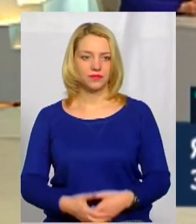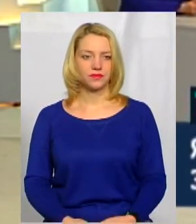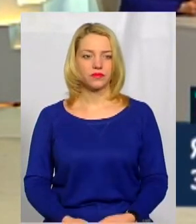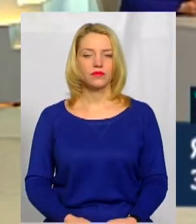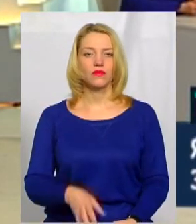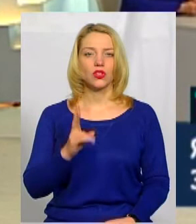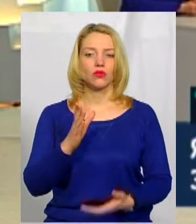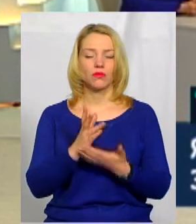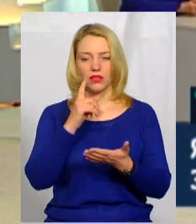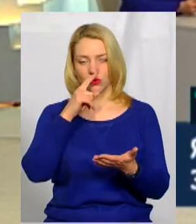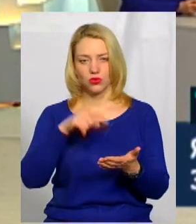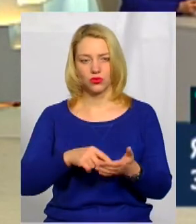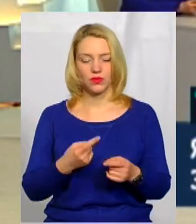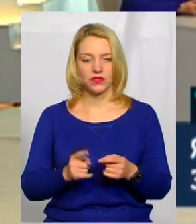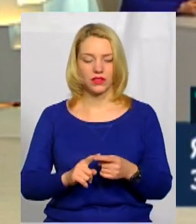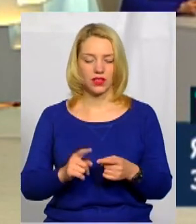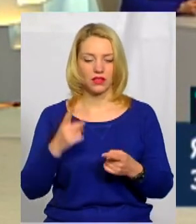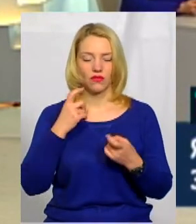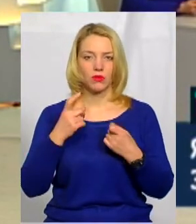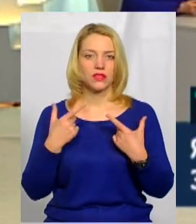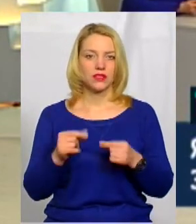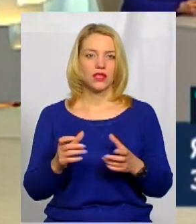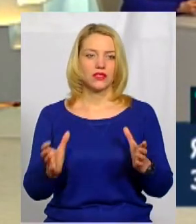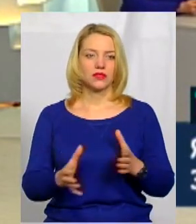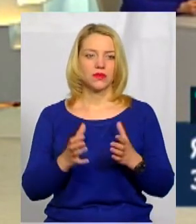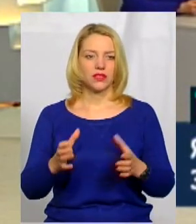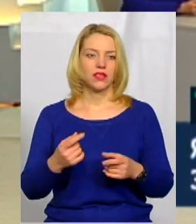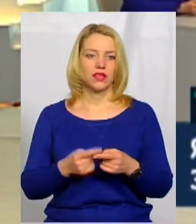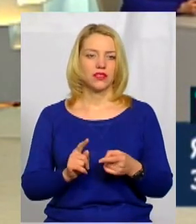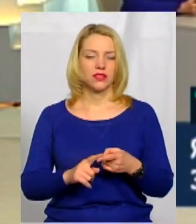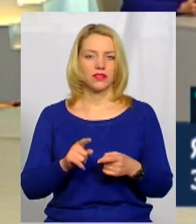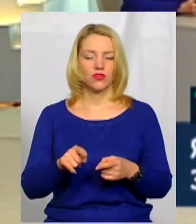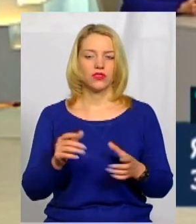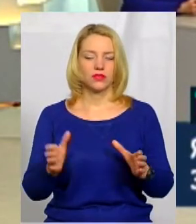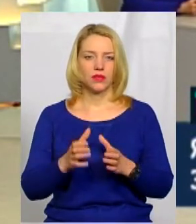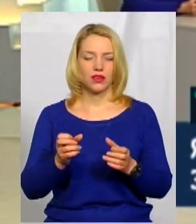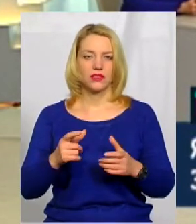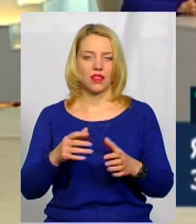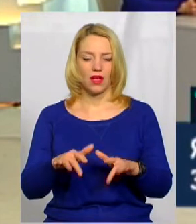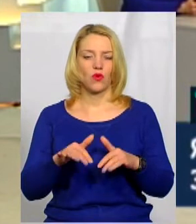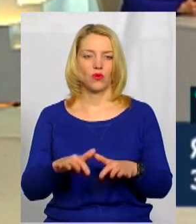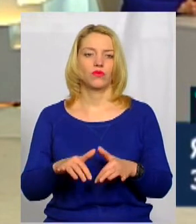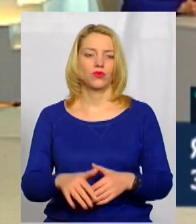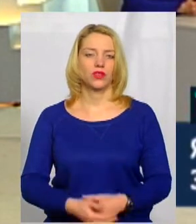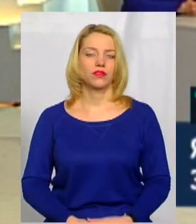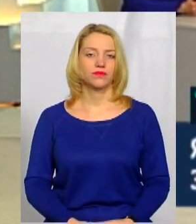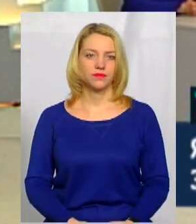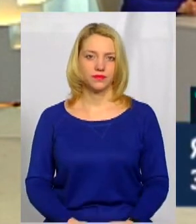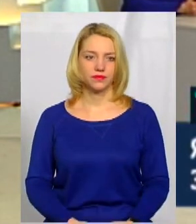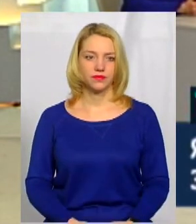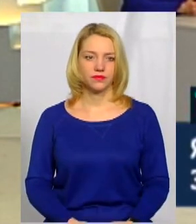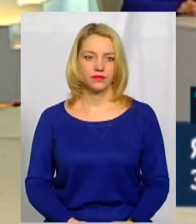Хто має доступ до цієї інформації, де зберігають ці відеопатеріації? У нас зберігається на комп'ютері, на моєму комп'ютері,